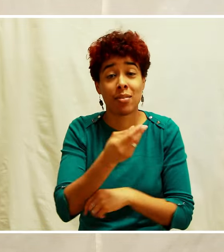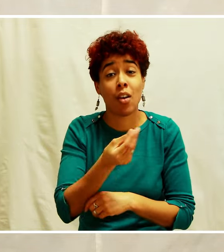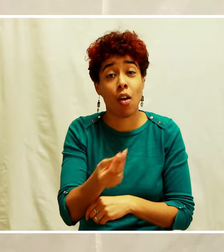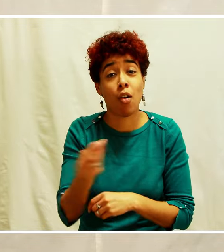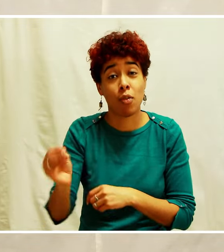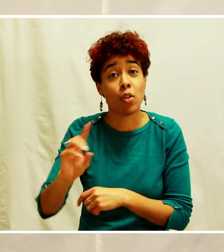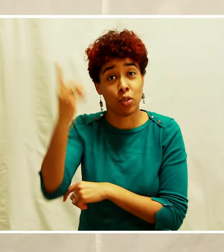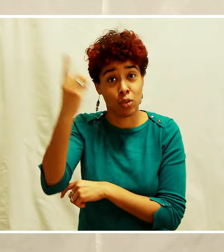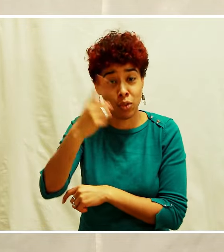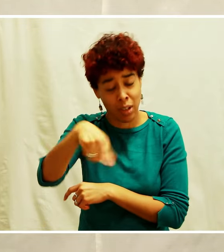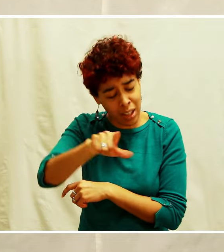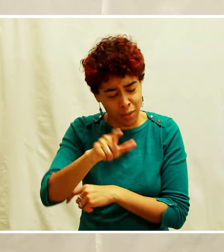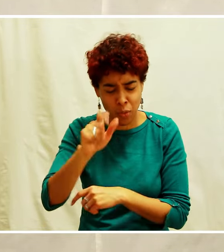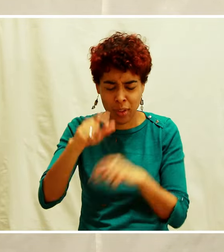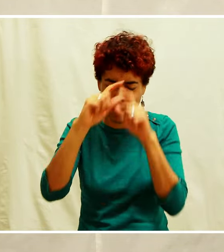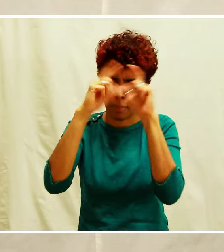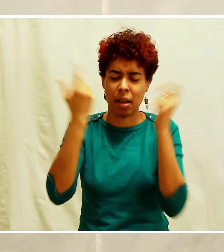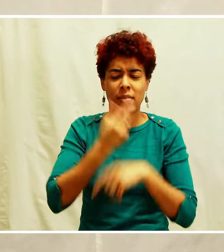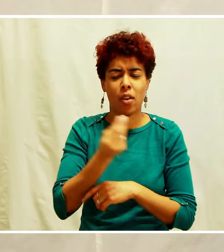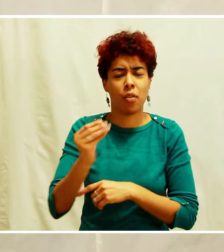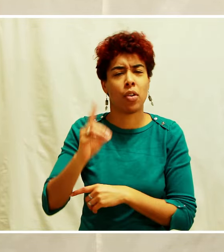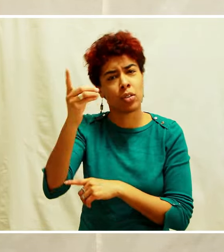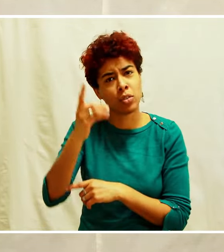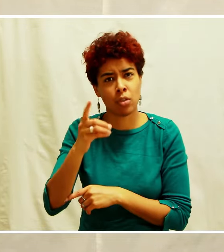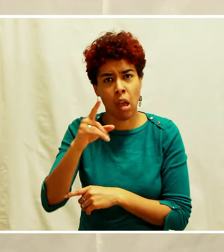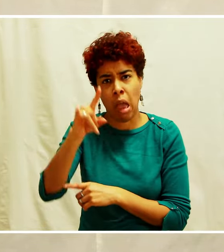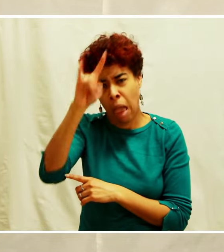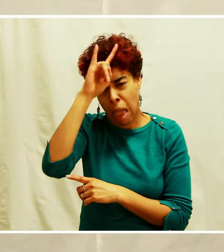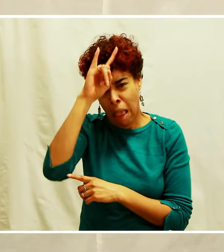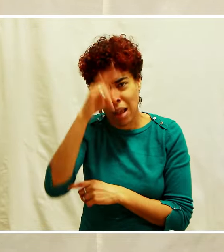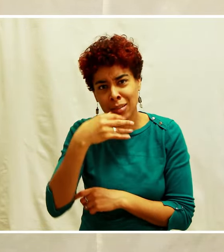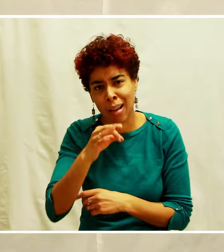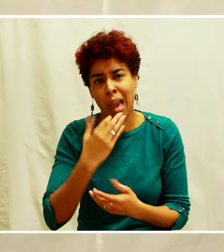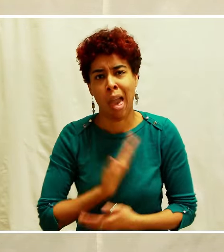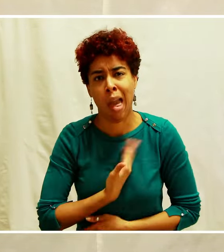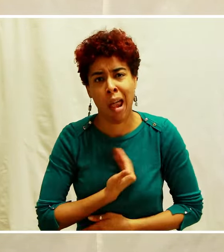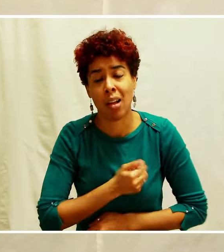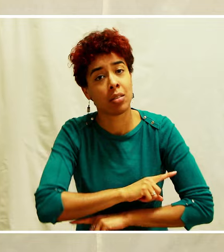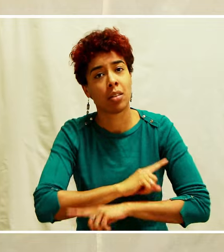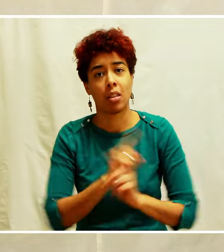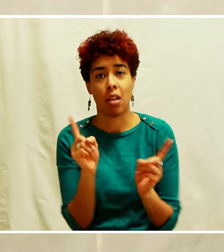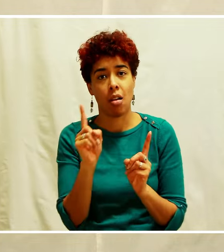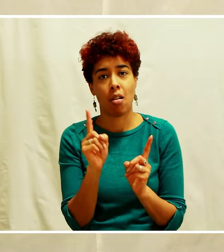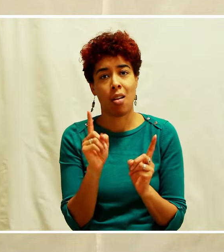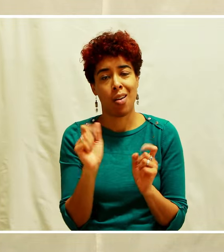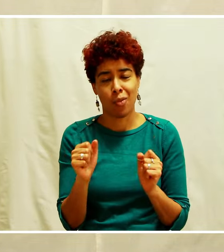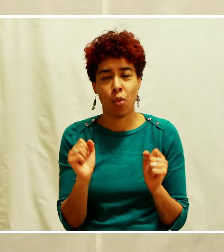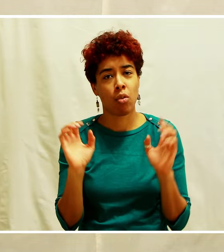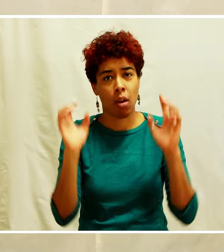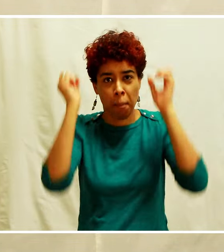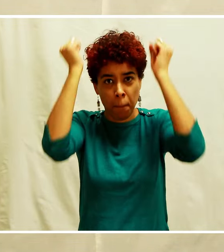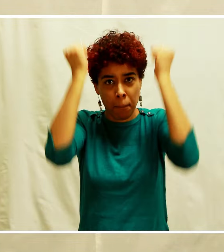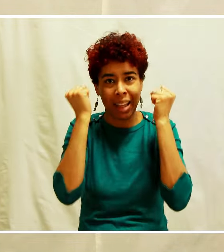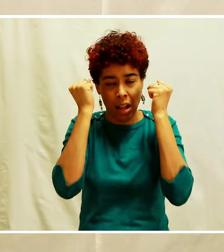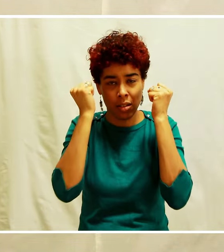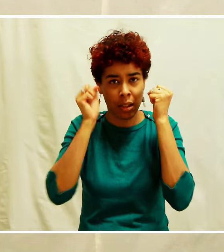et vous l'êtes. Ne laissez pas l'adversaire vous faire douter de cela. Mettez votre casque du salut.